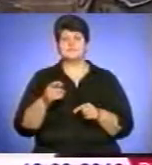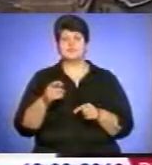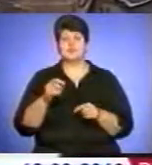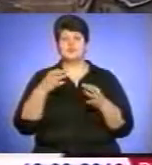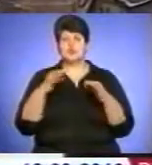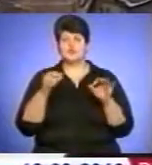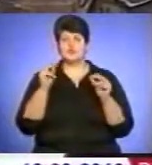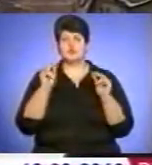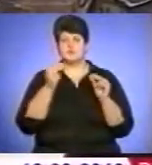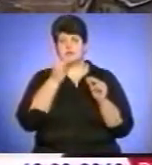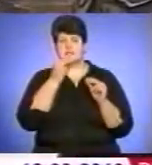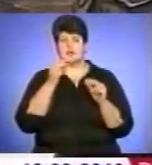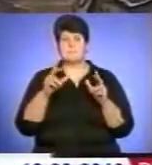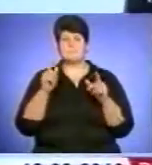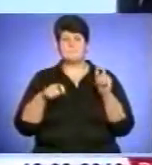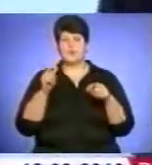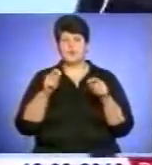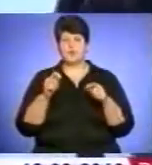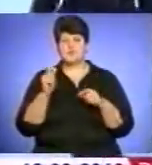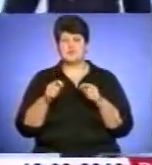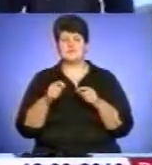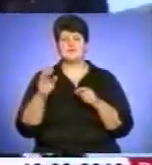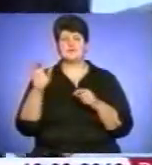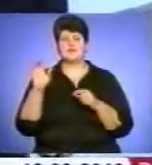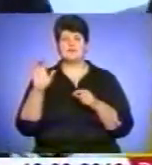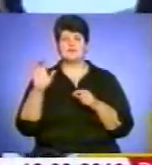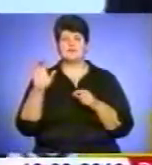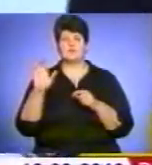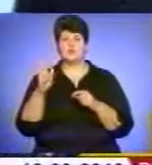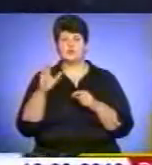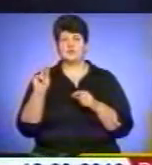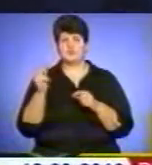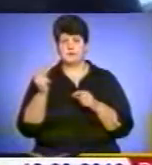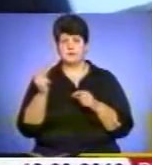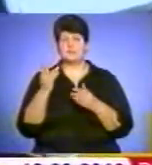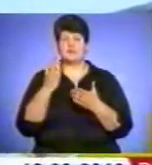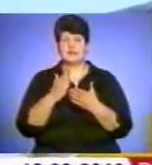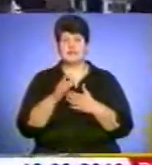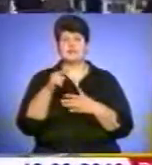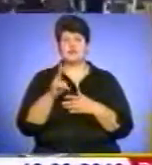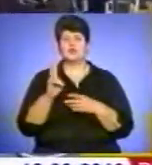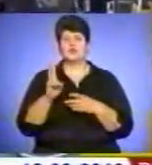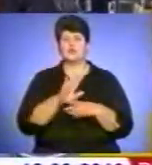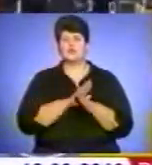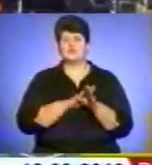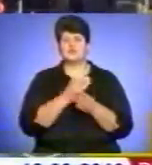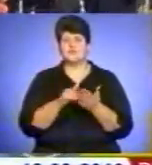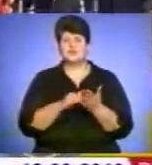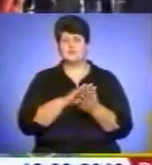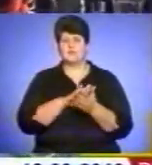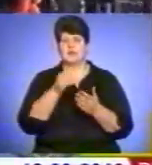їсти молочні страви у вівторок і четвер. Є серед християн і такі, які протягом всього посту не вживають м'ясних і молочних страв.